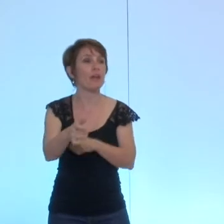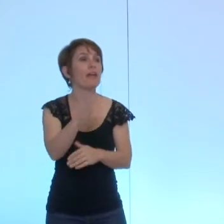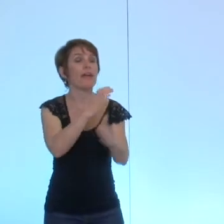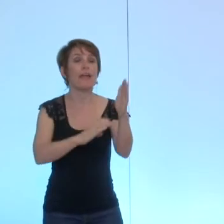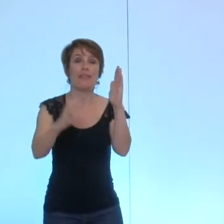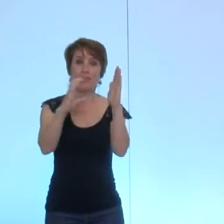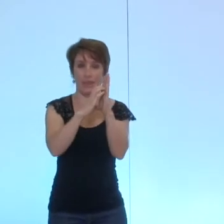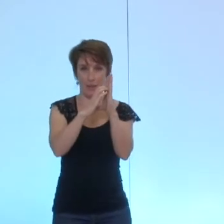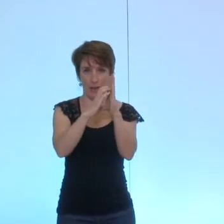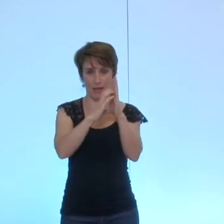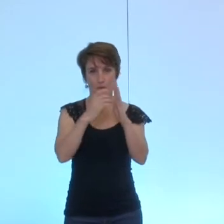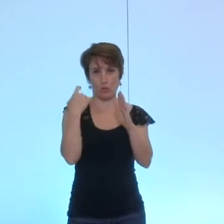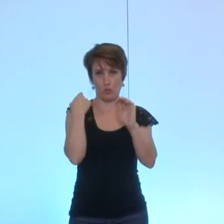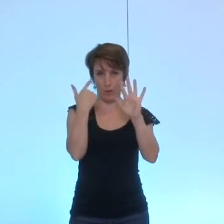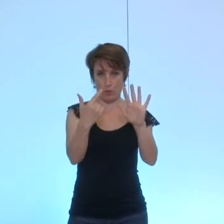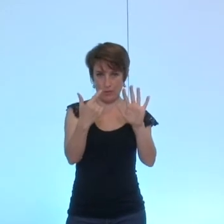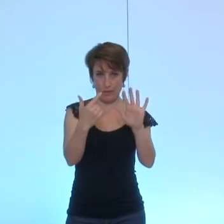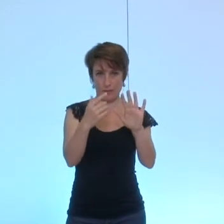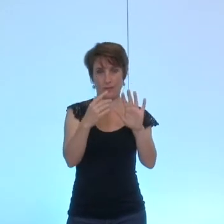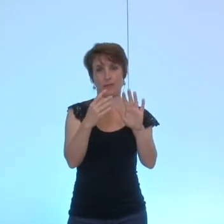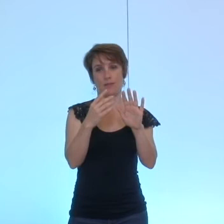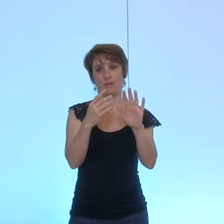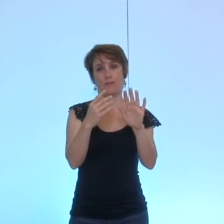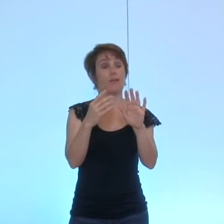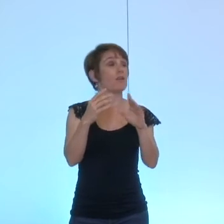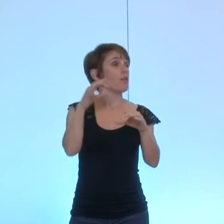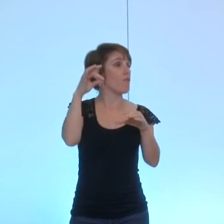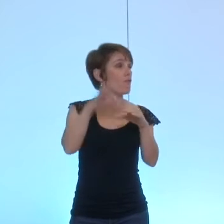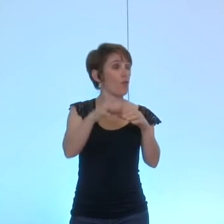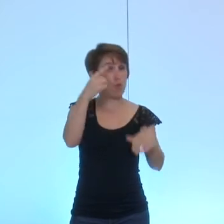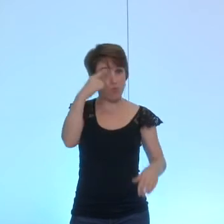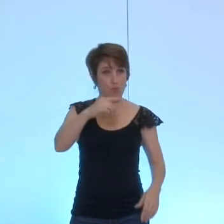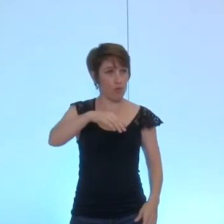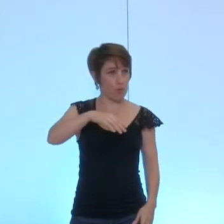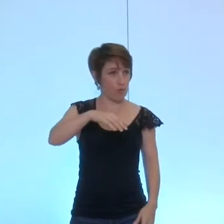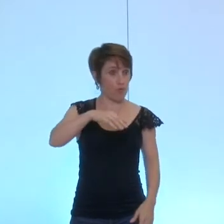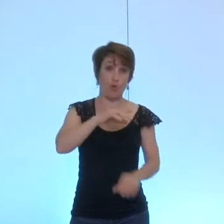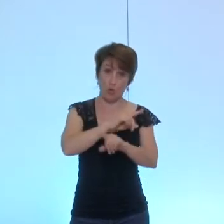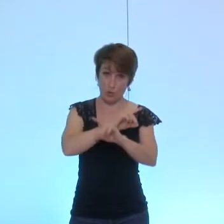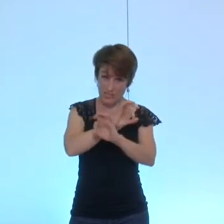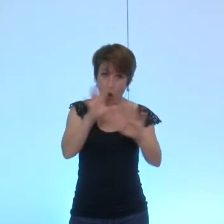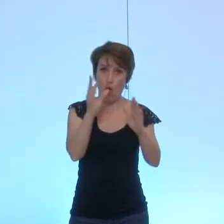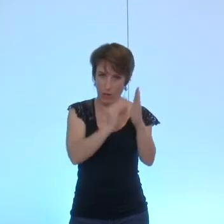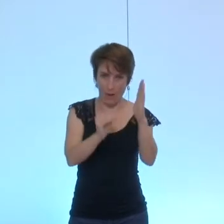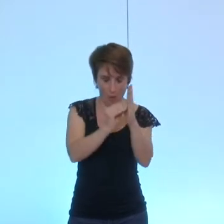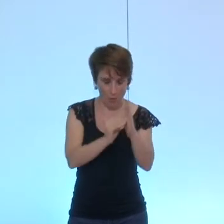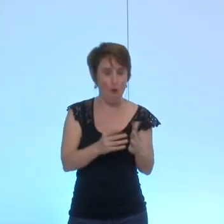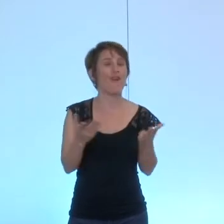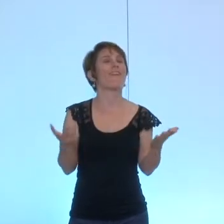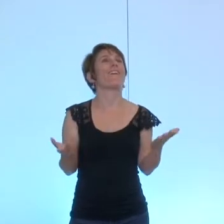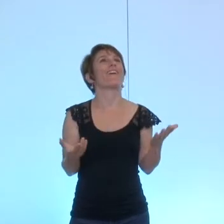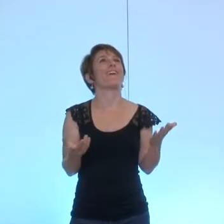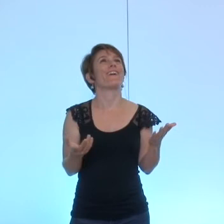ainsi amendée qui est pour cette ainsi non amendée d'ailleurs qui est